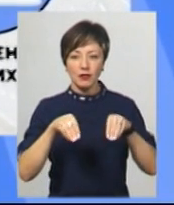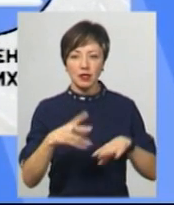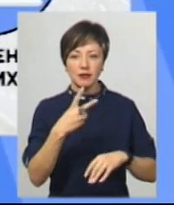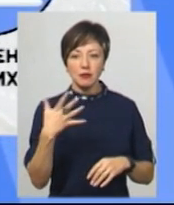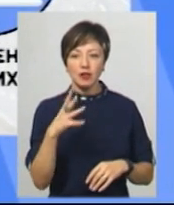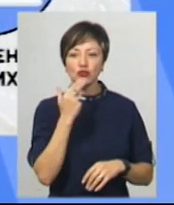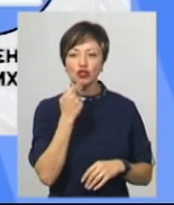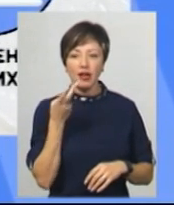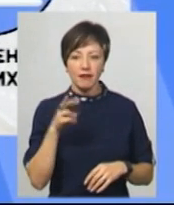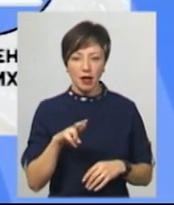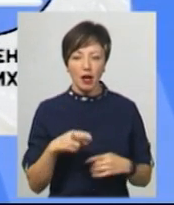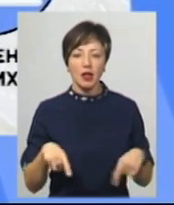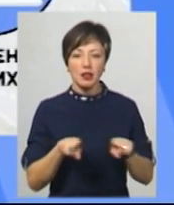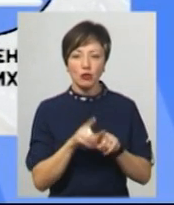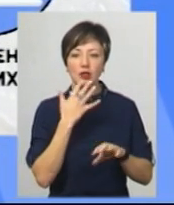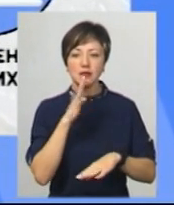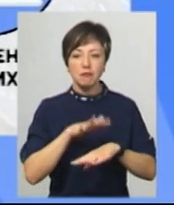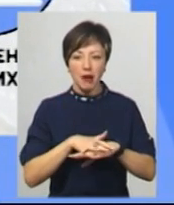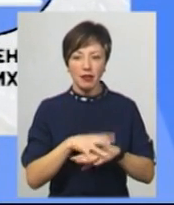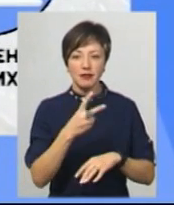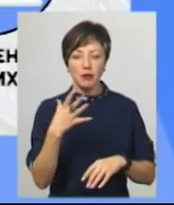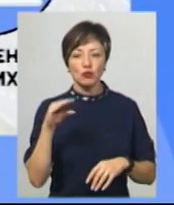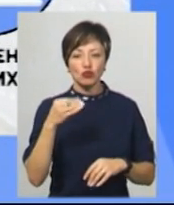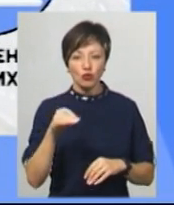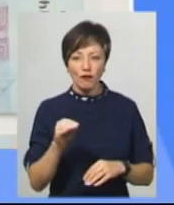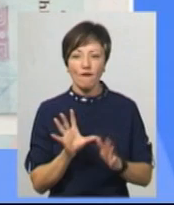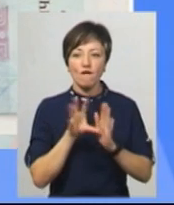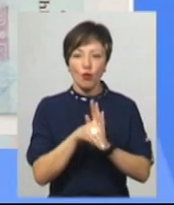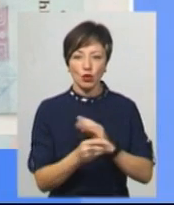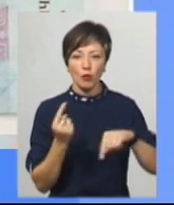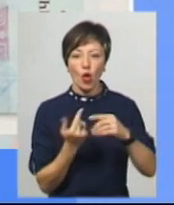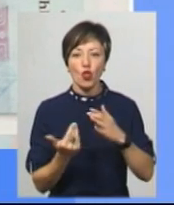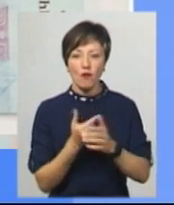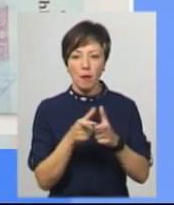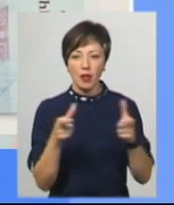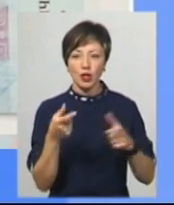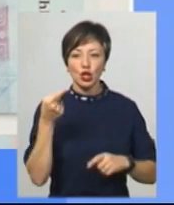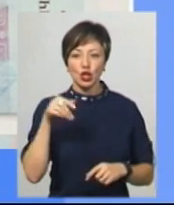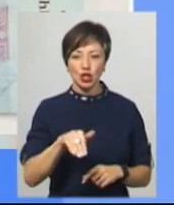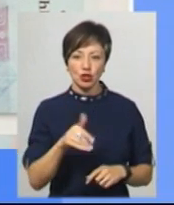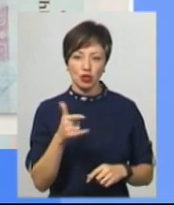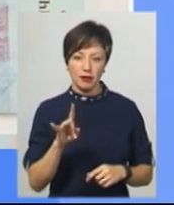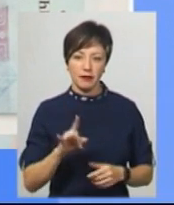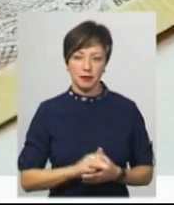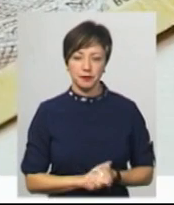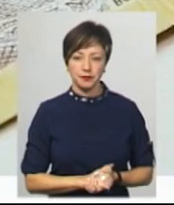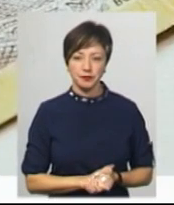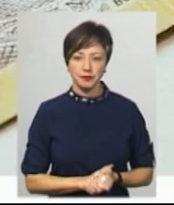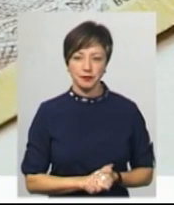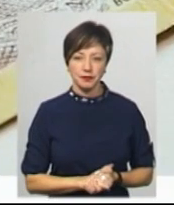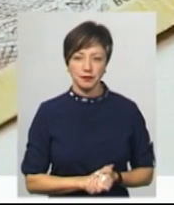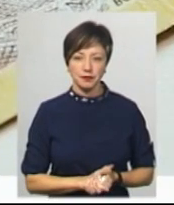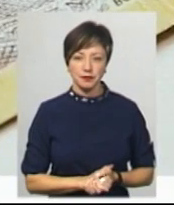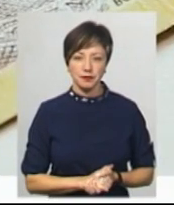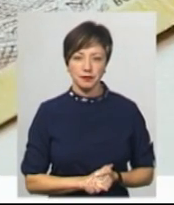25 червня. Також Нацбанк цьогоріч 25 жовтня вводить в обіг нову банкноту номіналом 1000 гривень. Дар'я Шевченко,